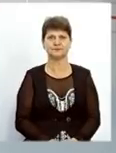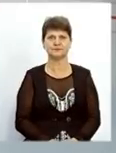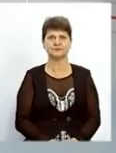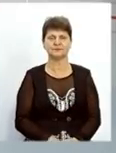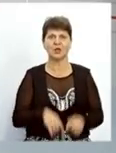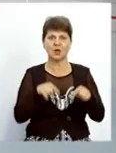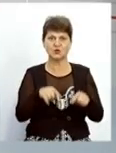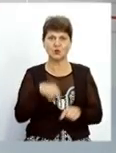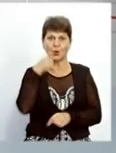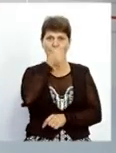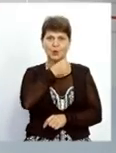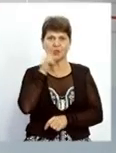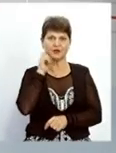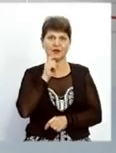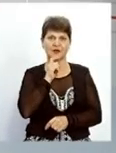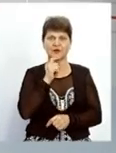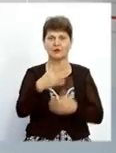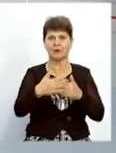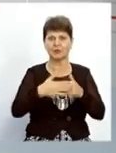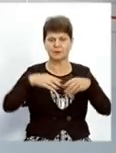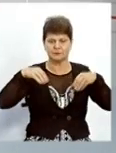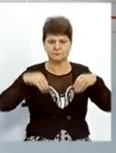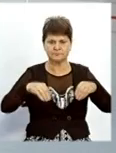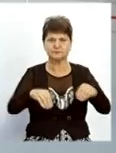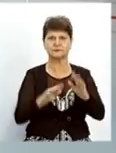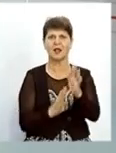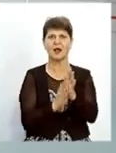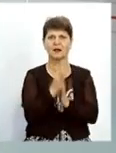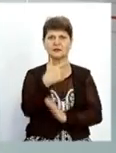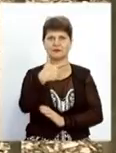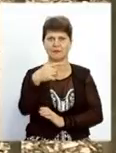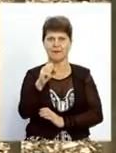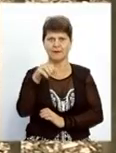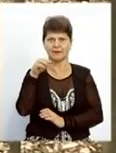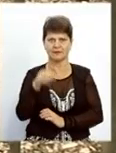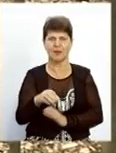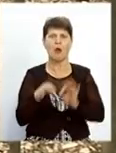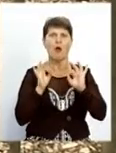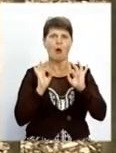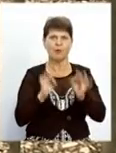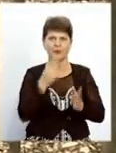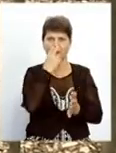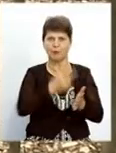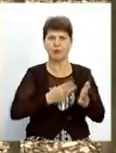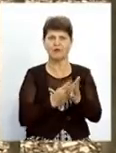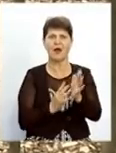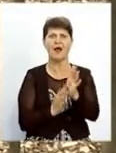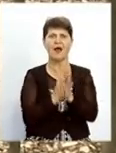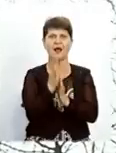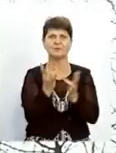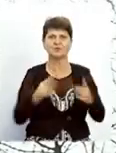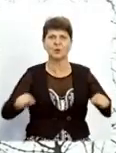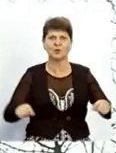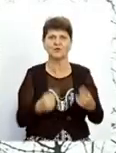Цьогоріч на Вінничині посадили близько тисячі гектарів лісу. Для досягнення оптимального показника лісистості необхідно